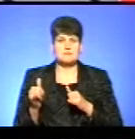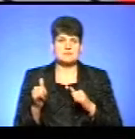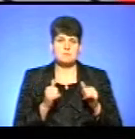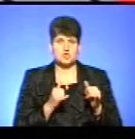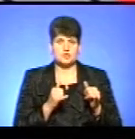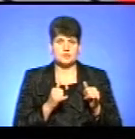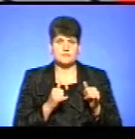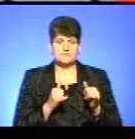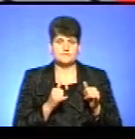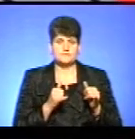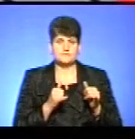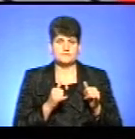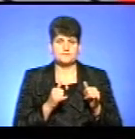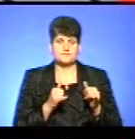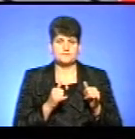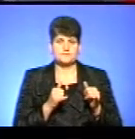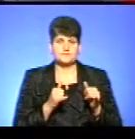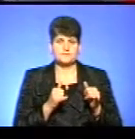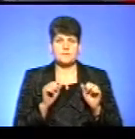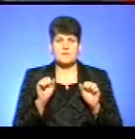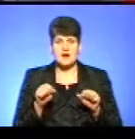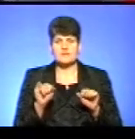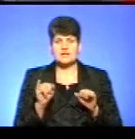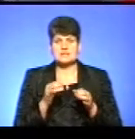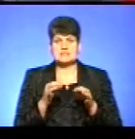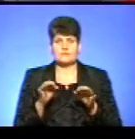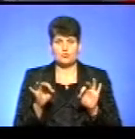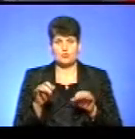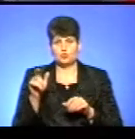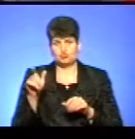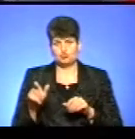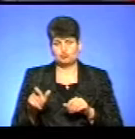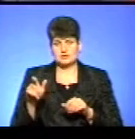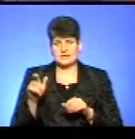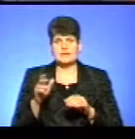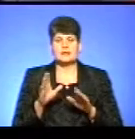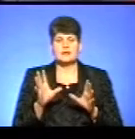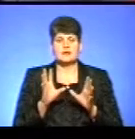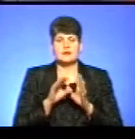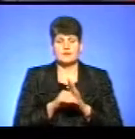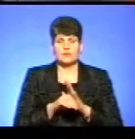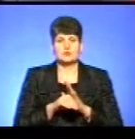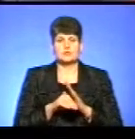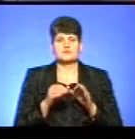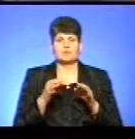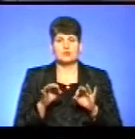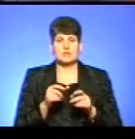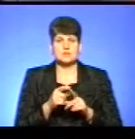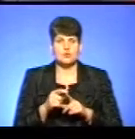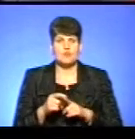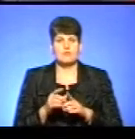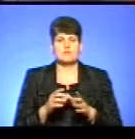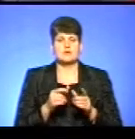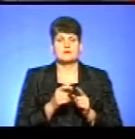прав і свобод людини, включно зі свободою слова, включно зі свободою